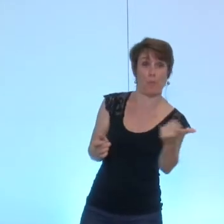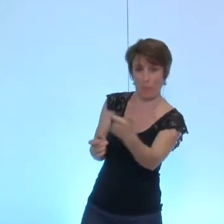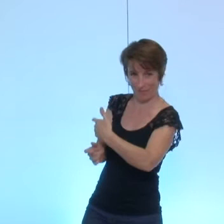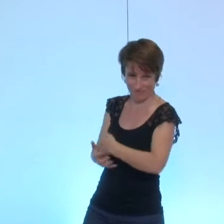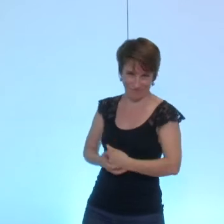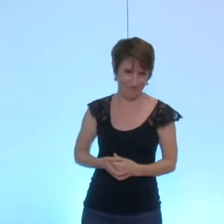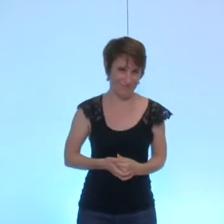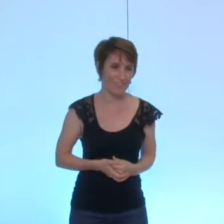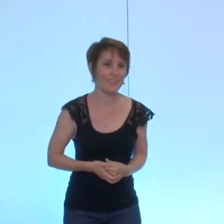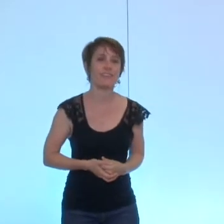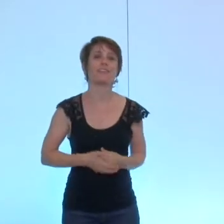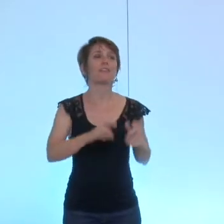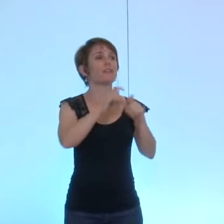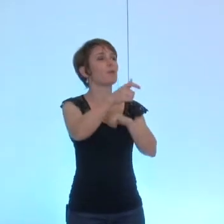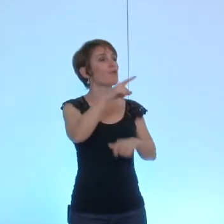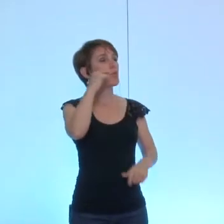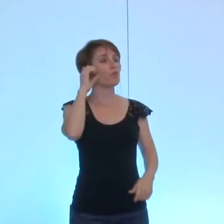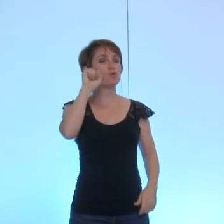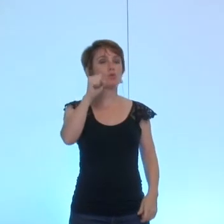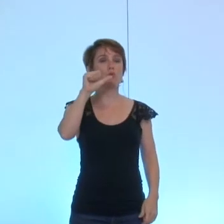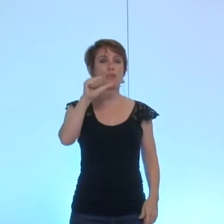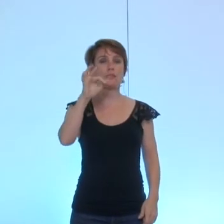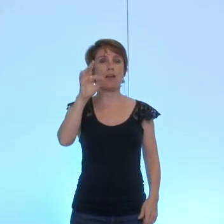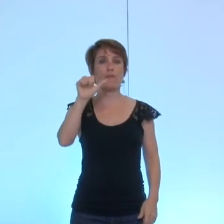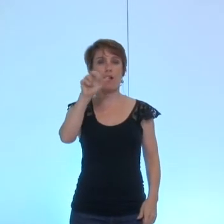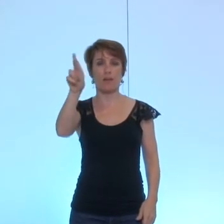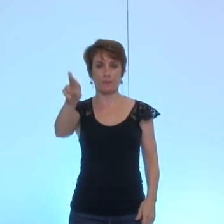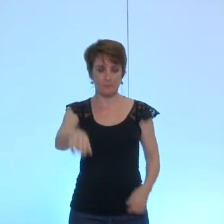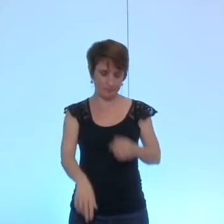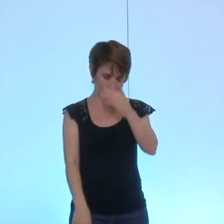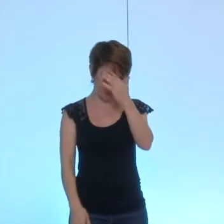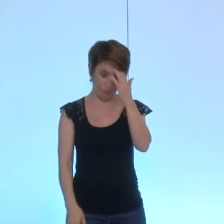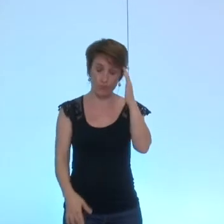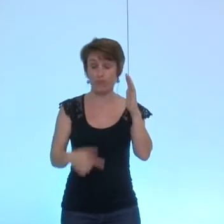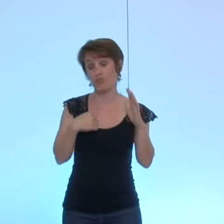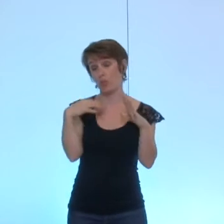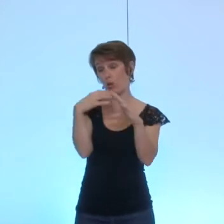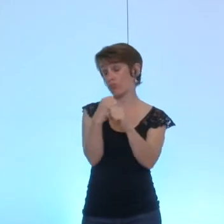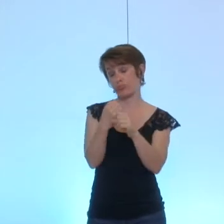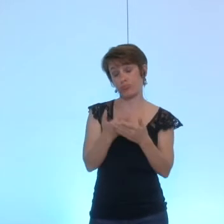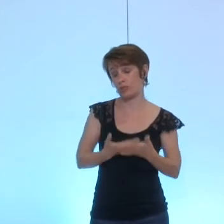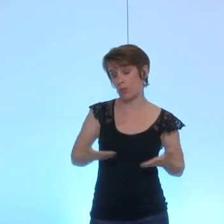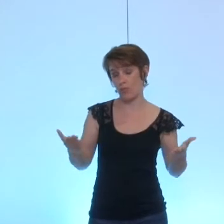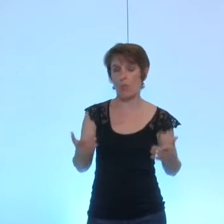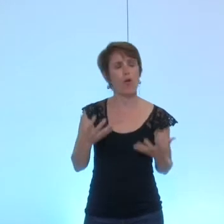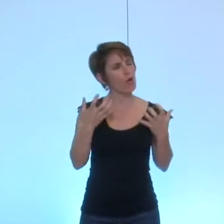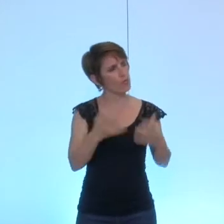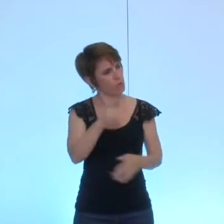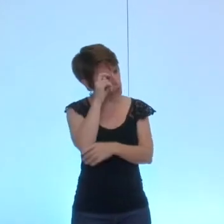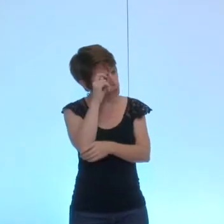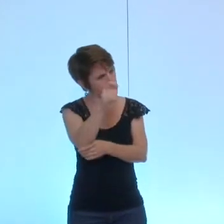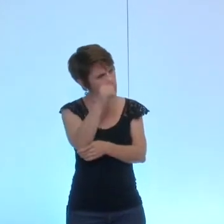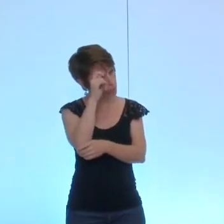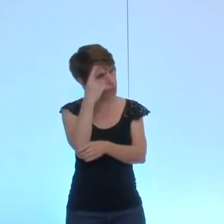monsieur Safar simplement monsieur le maire mes chers collègues pour rappeler et saluer le travail qu'a fait notre